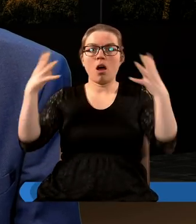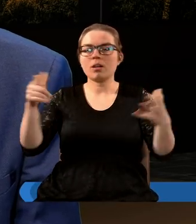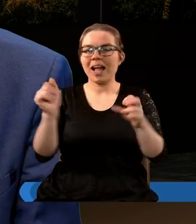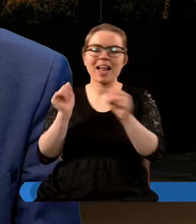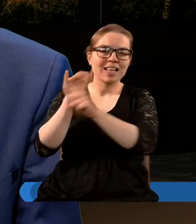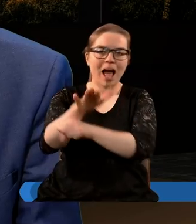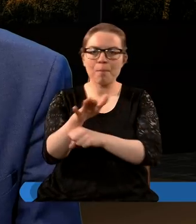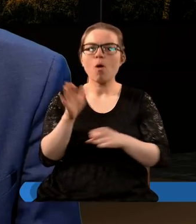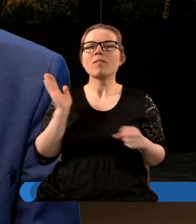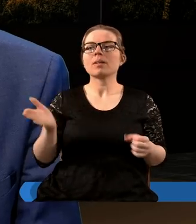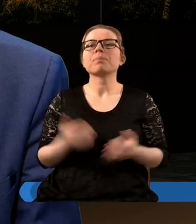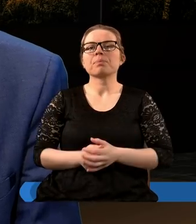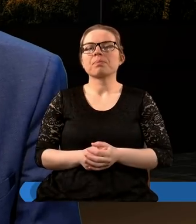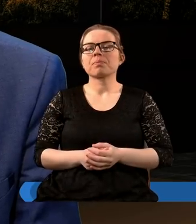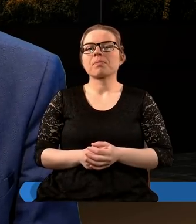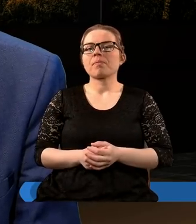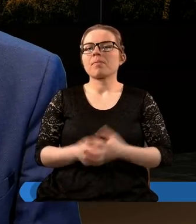zapowiedź, że